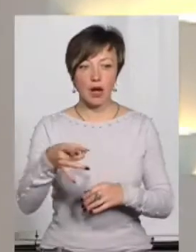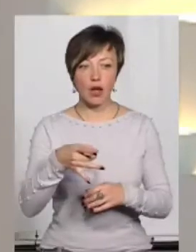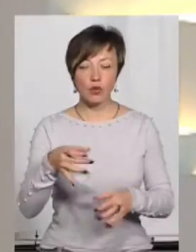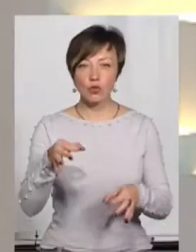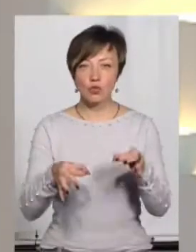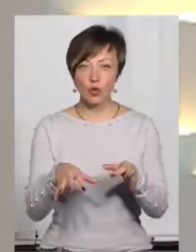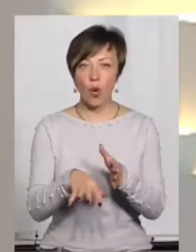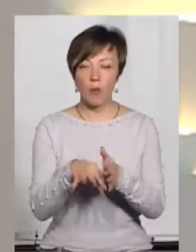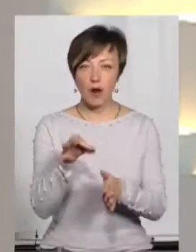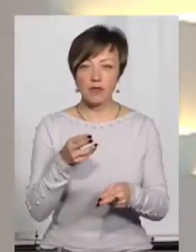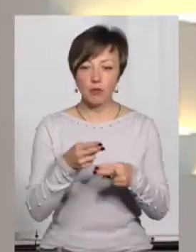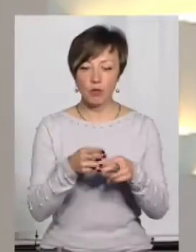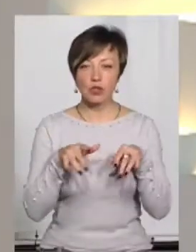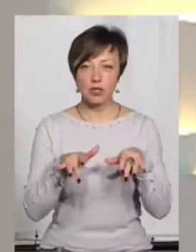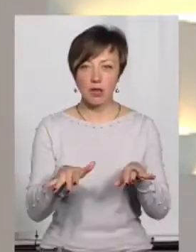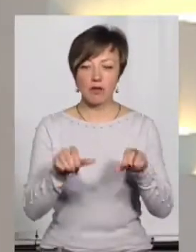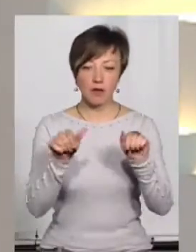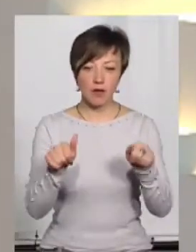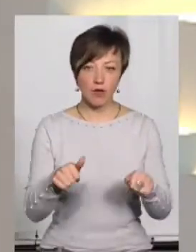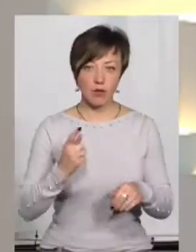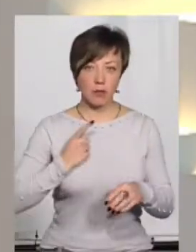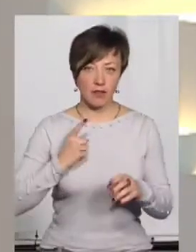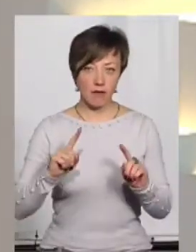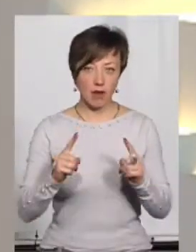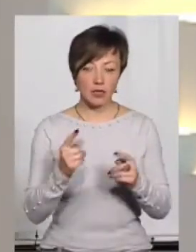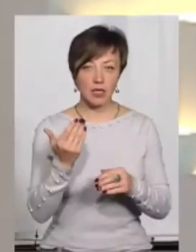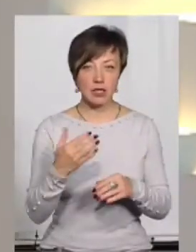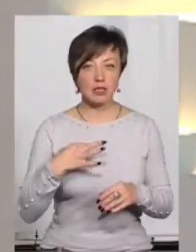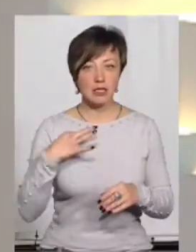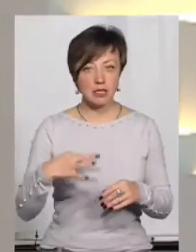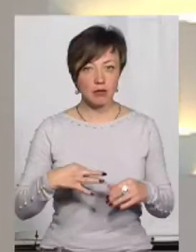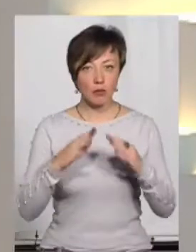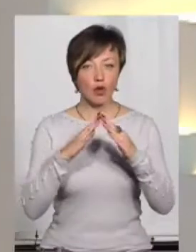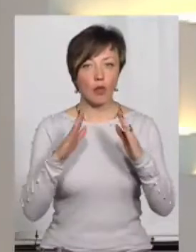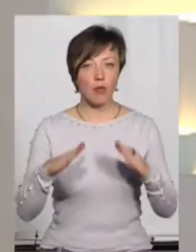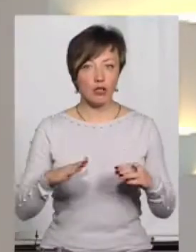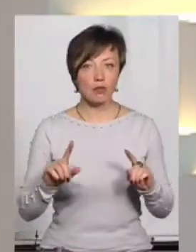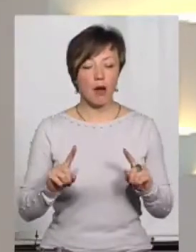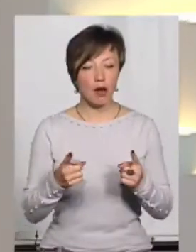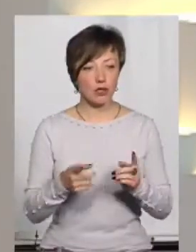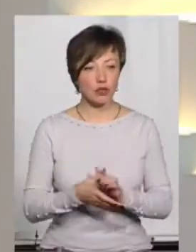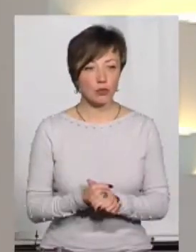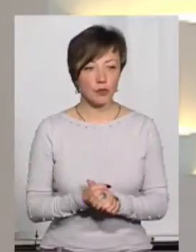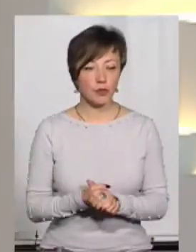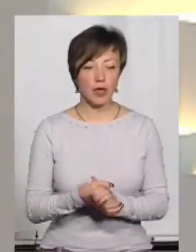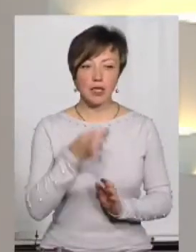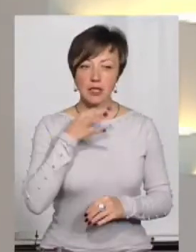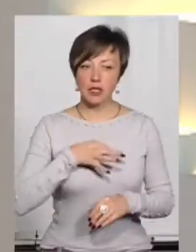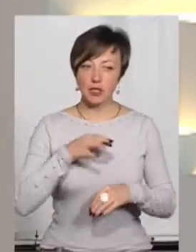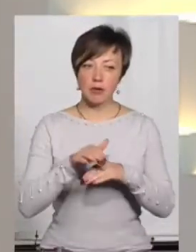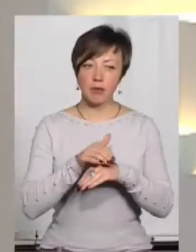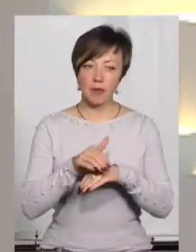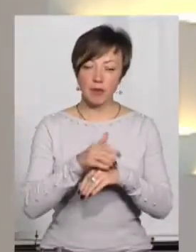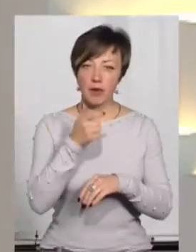обрав запобіжний захід у вигляді тримання під вартою. Її син під домашнім арештом. Скажіть, пані